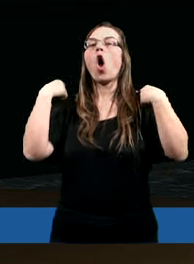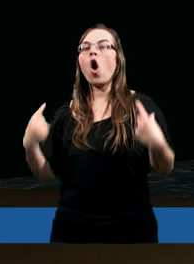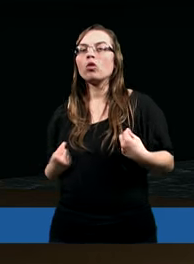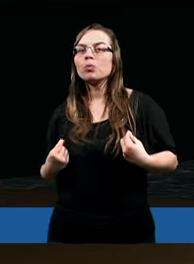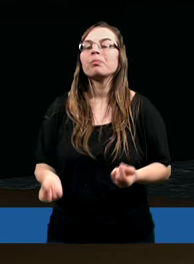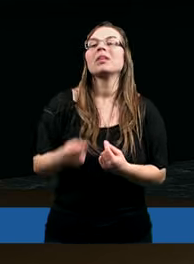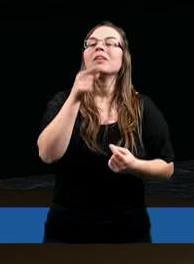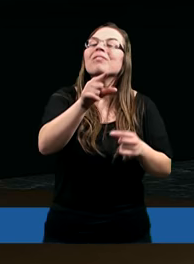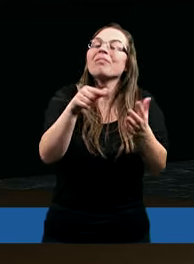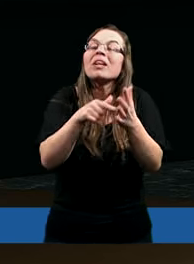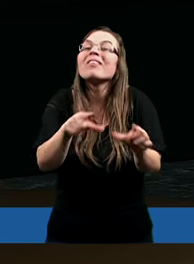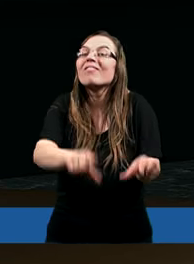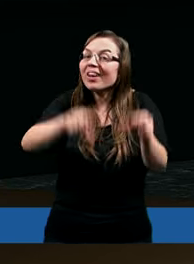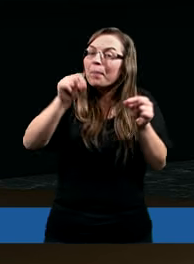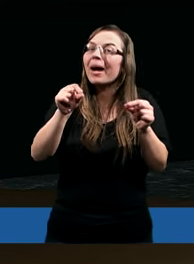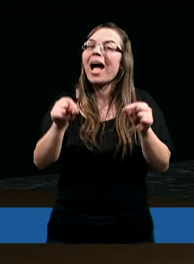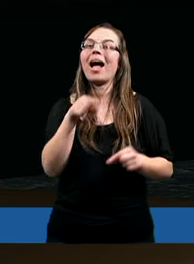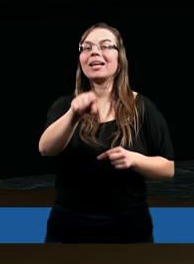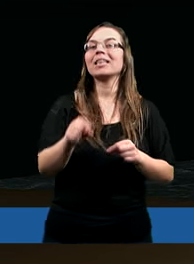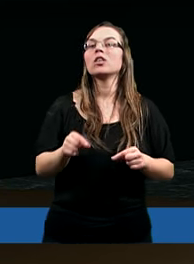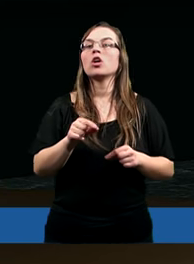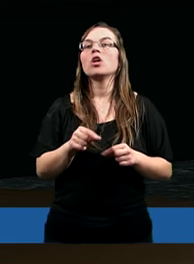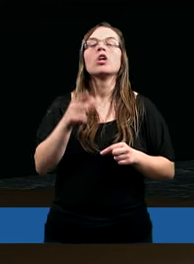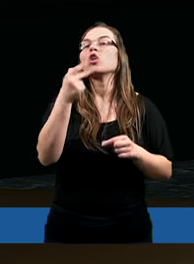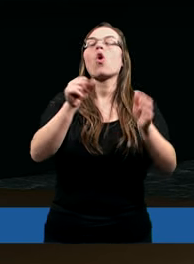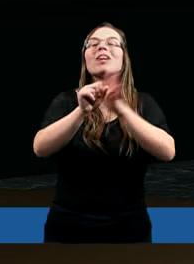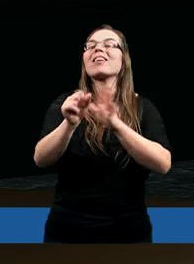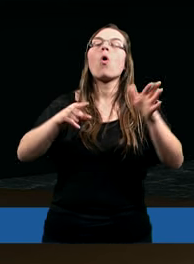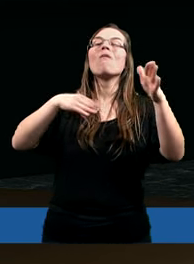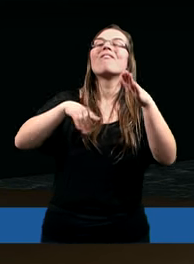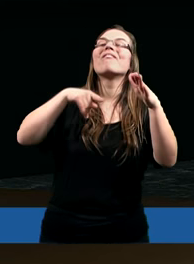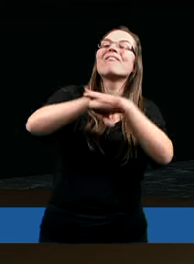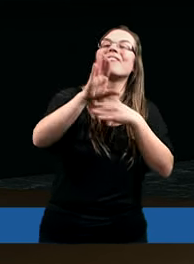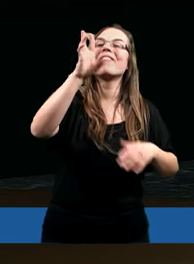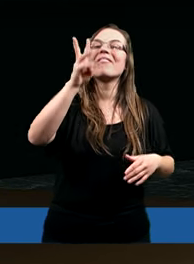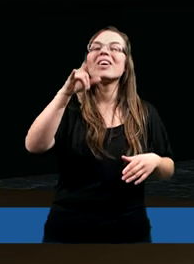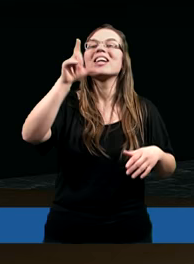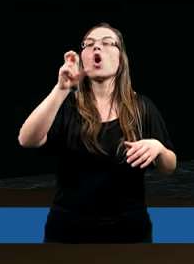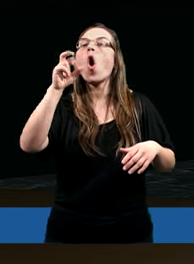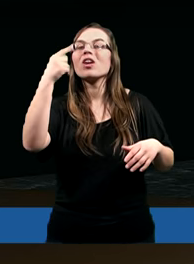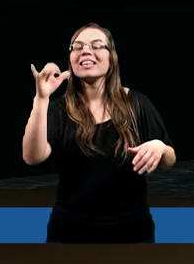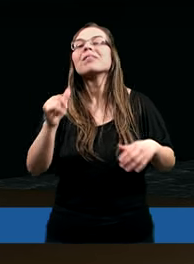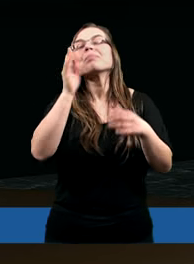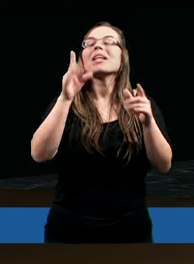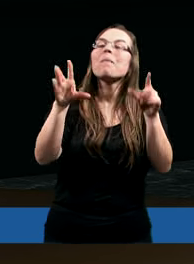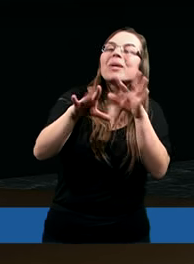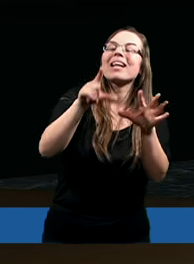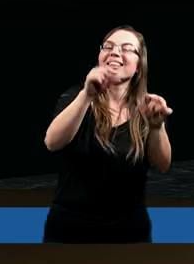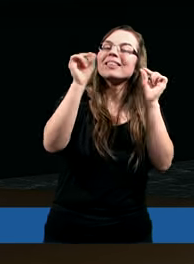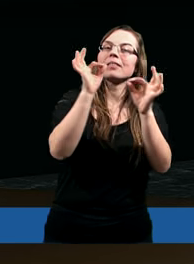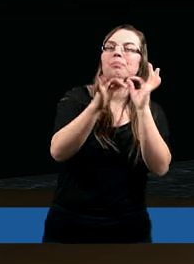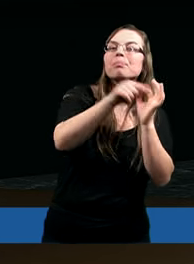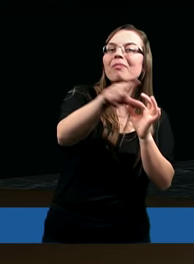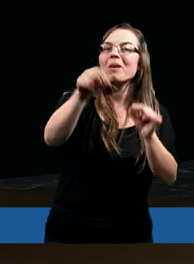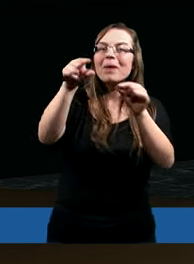Kim są to wobec tego wybrani? To nie są ci wychodźcy, tylko jacyś tam na miejscu. Inni, prawda,